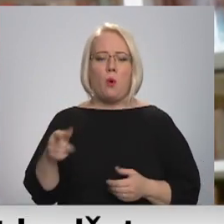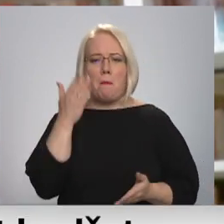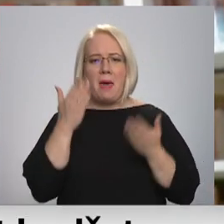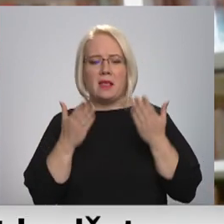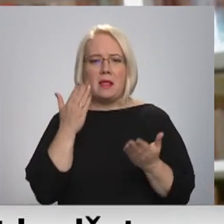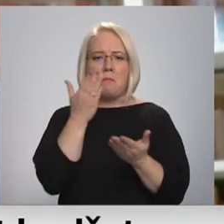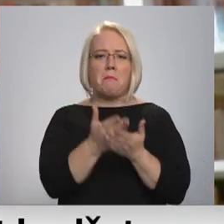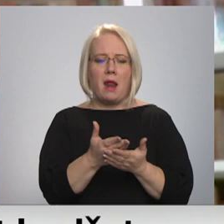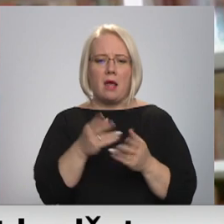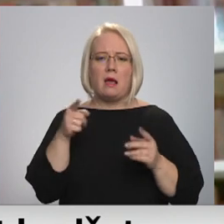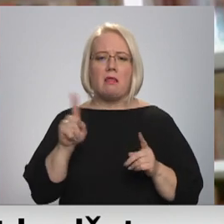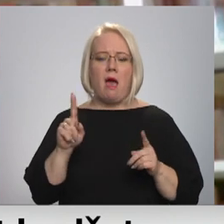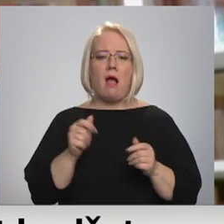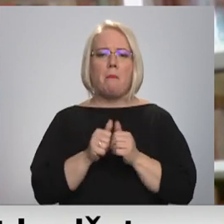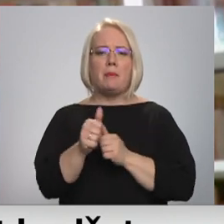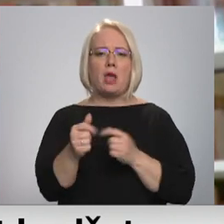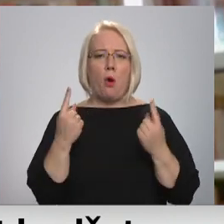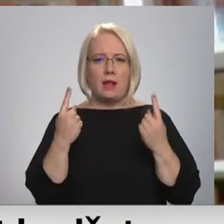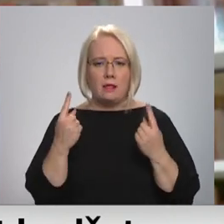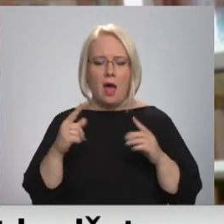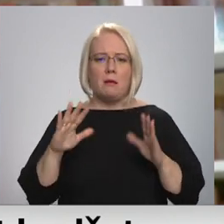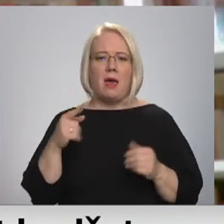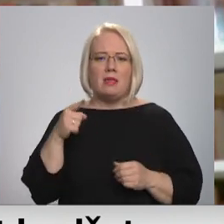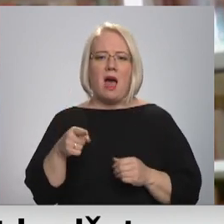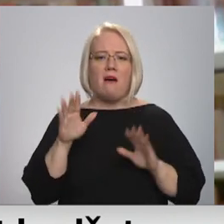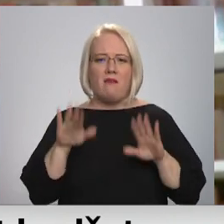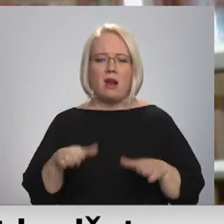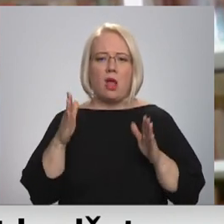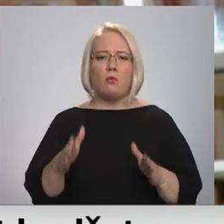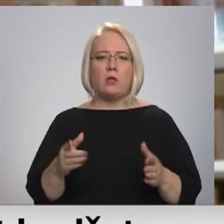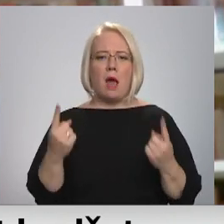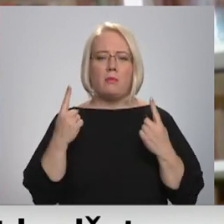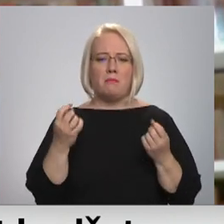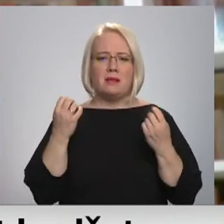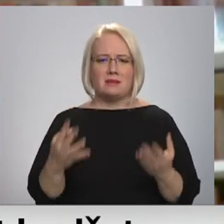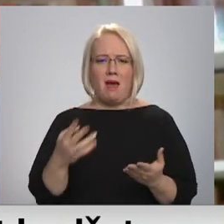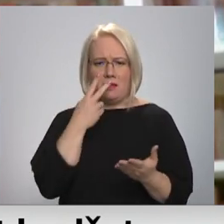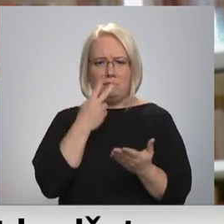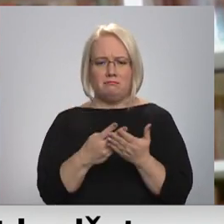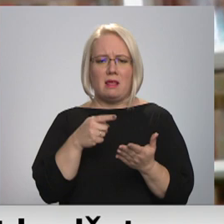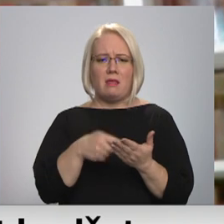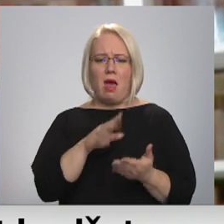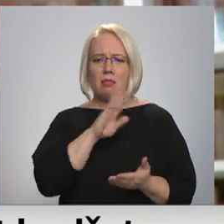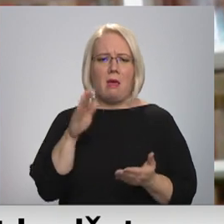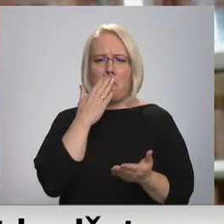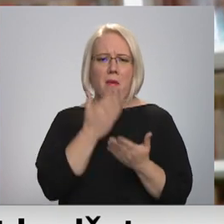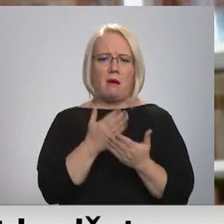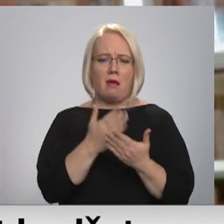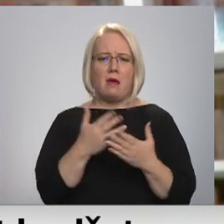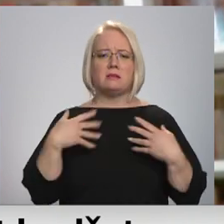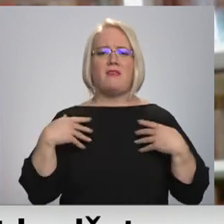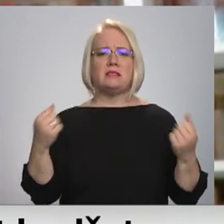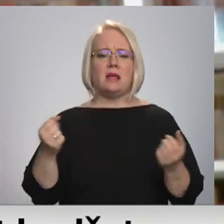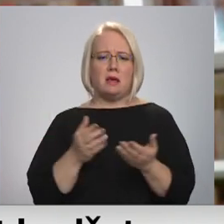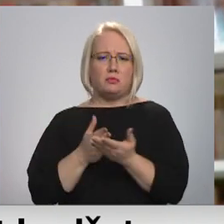prioritāte, ka šī varētu būt kā prioritāte, bet mēs skaidri redzam, ka tā neatspoguļojās veselības